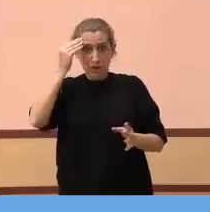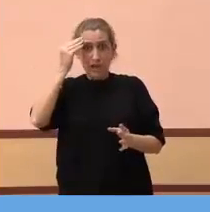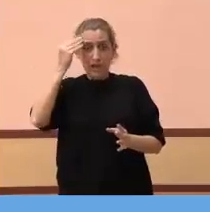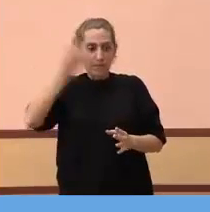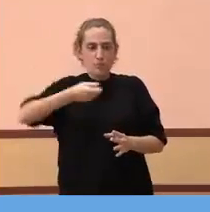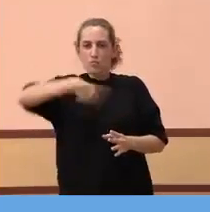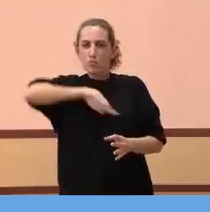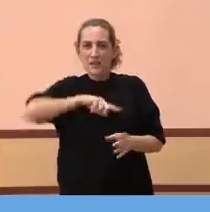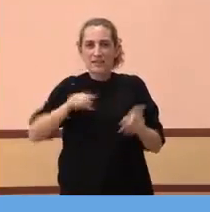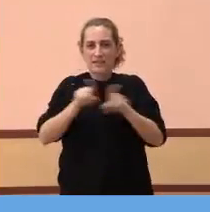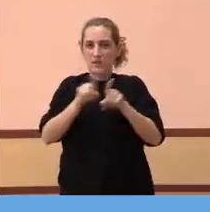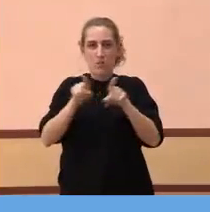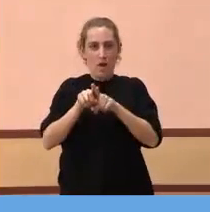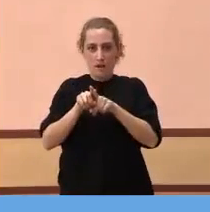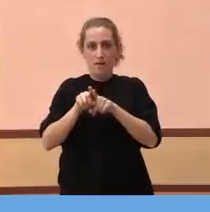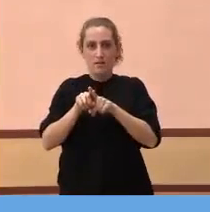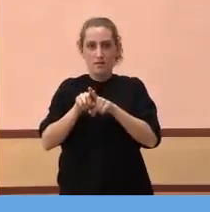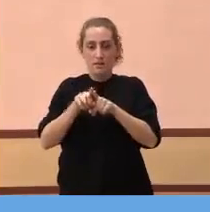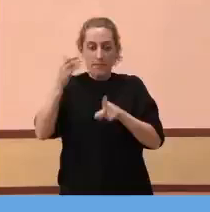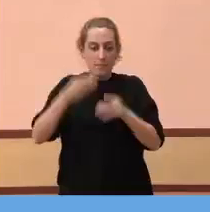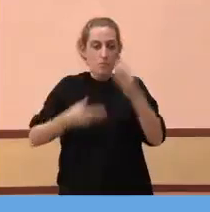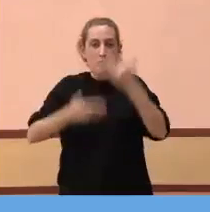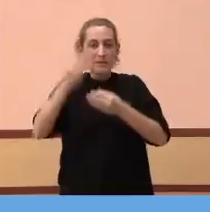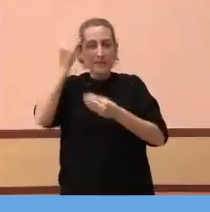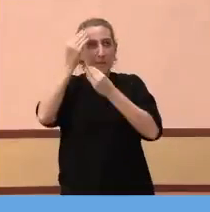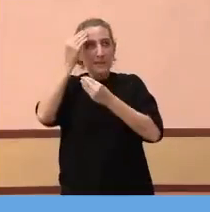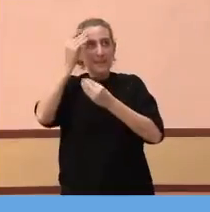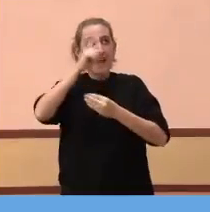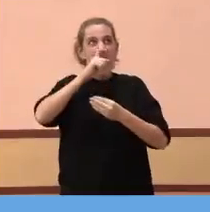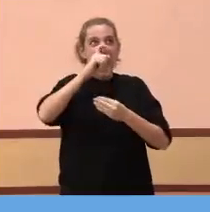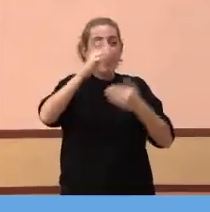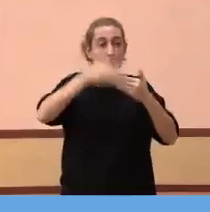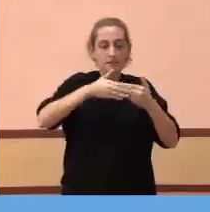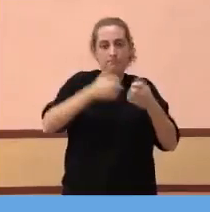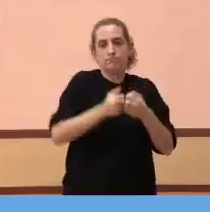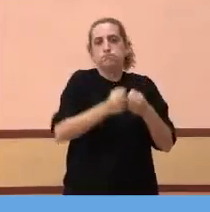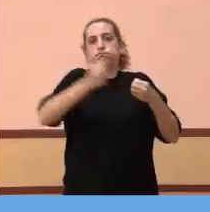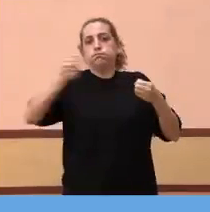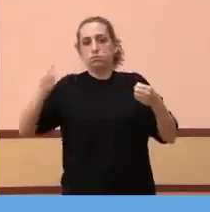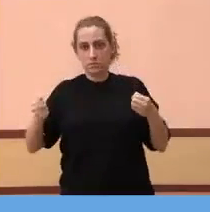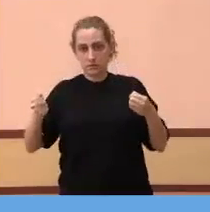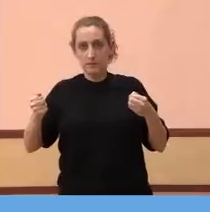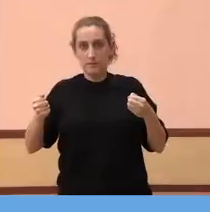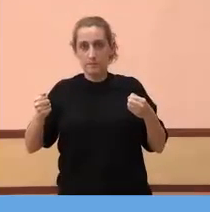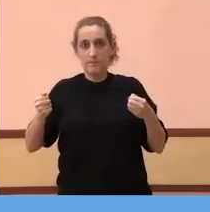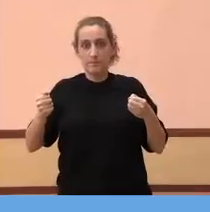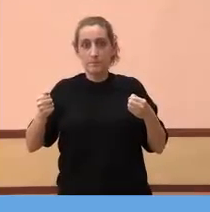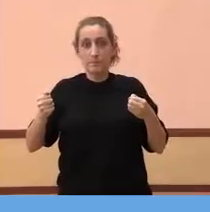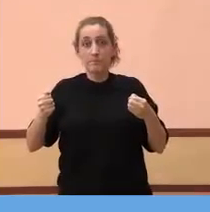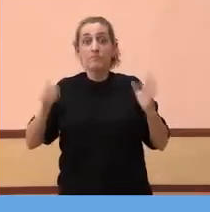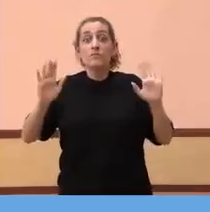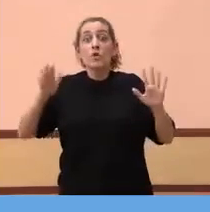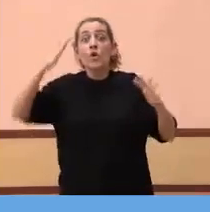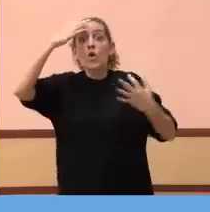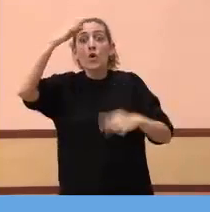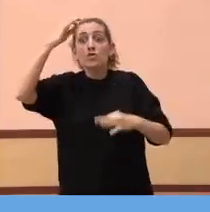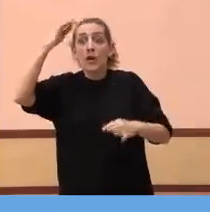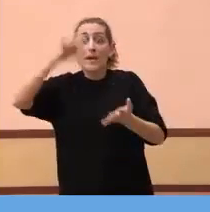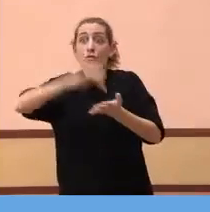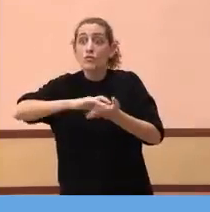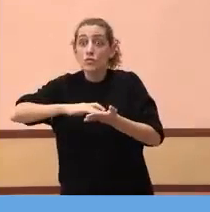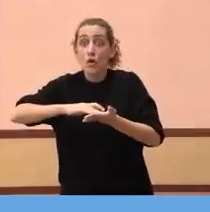a pensar en aquesta situació. Evidentment, en el moment en què tinguem vacunes,